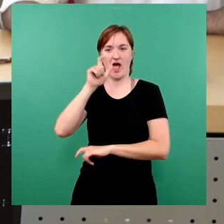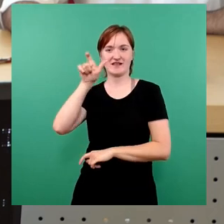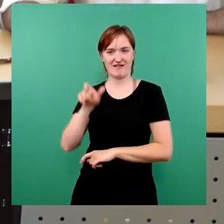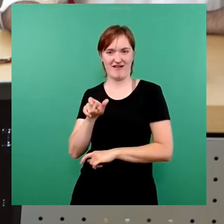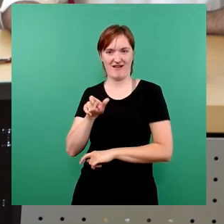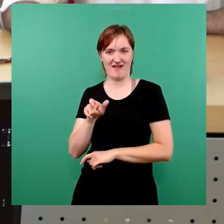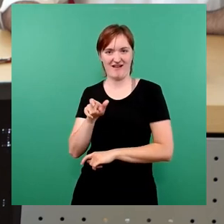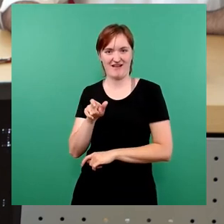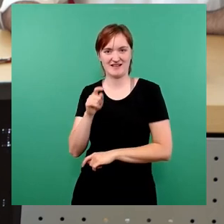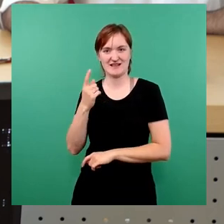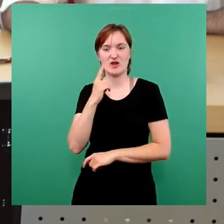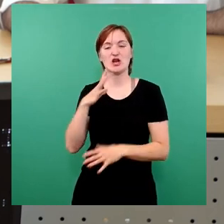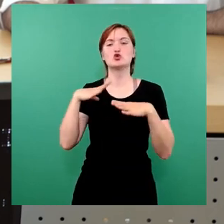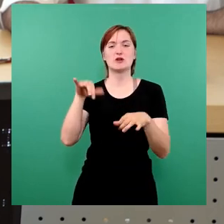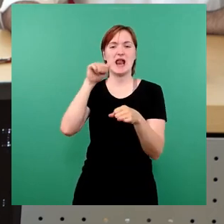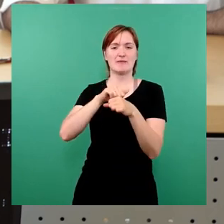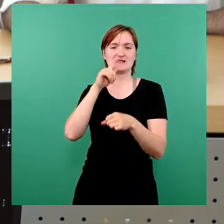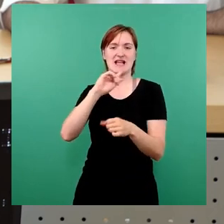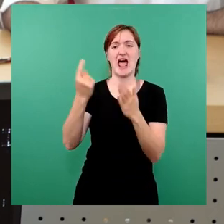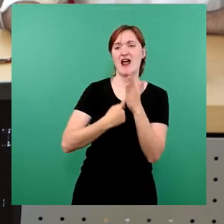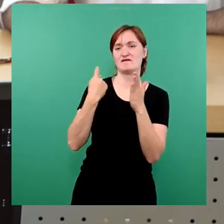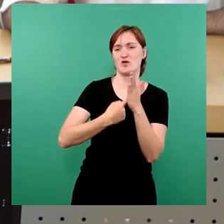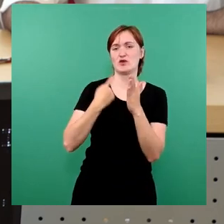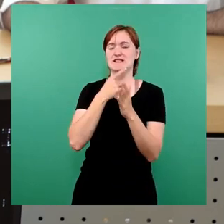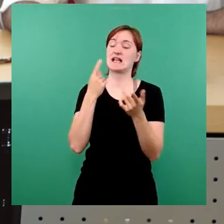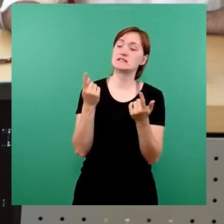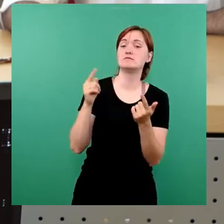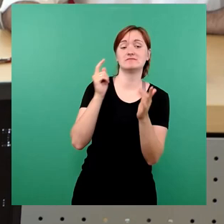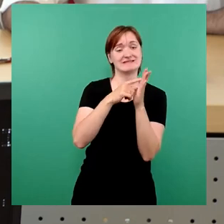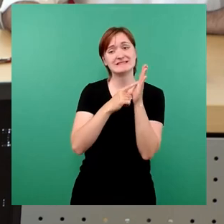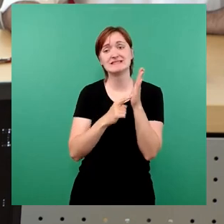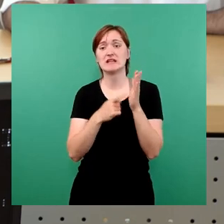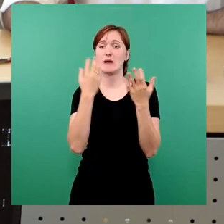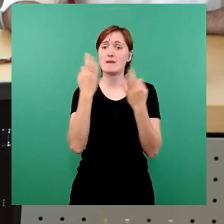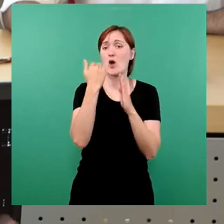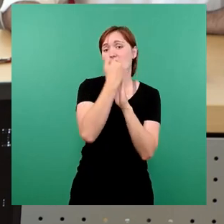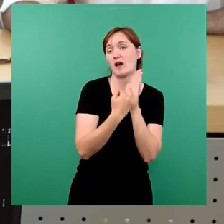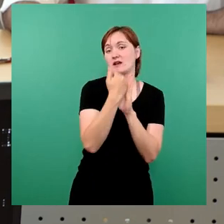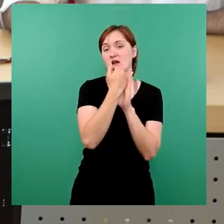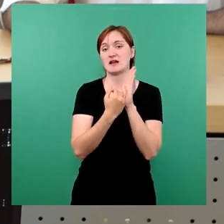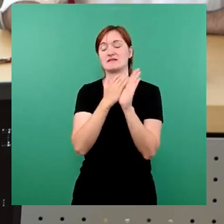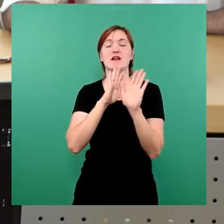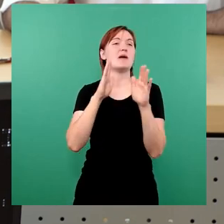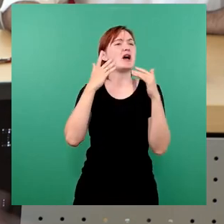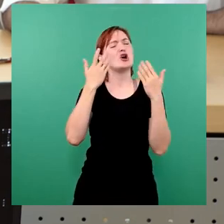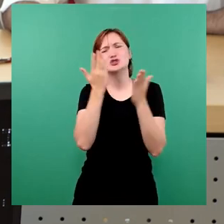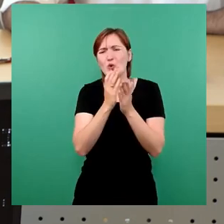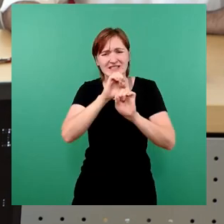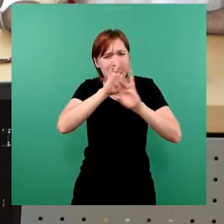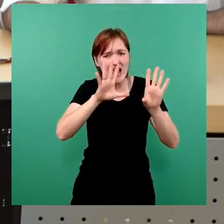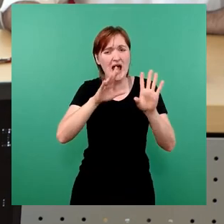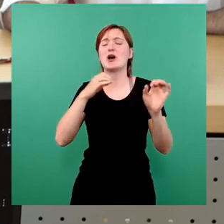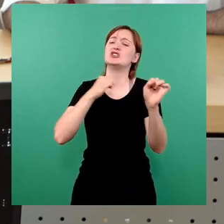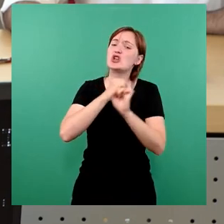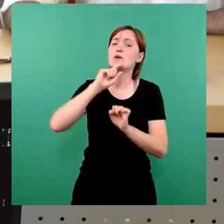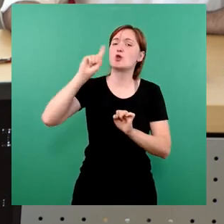Anforderungen des Gesundheitsamtes, doppelt und dreifach Dinge, die durch Fachfirmen, durch Dienstleister längst geklärt sind, musst du trotzdem